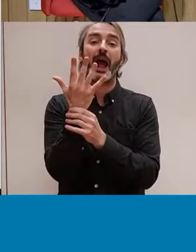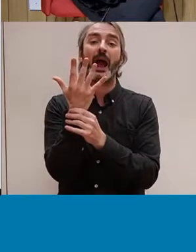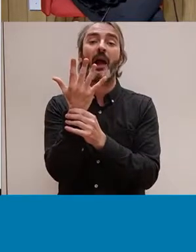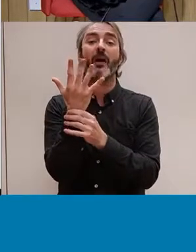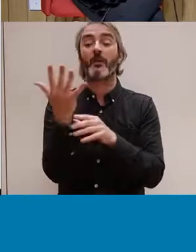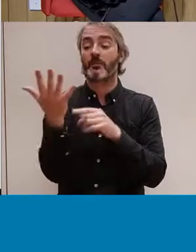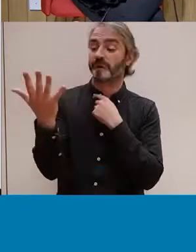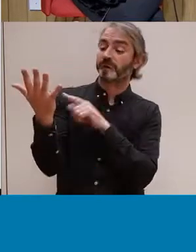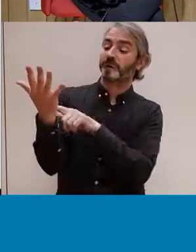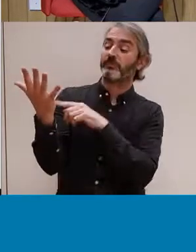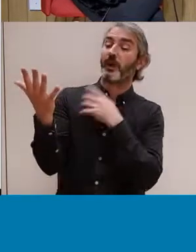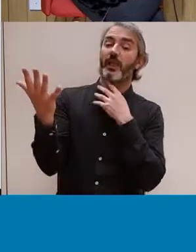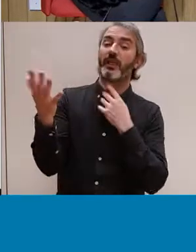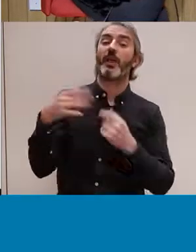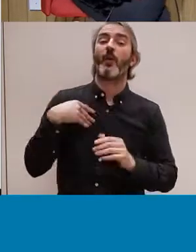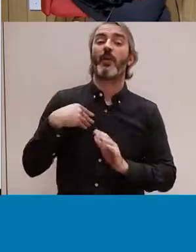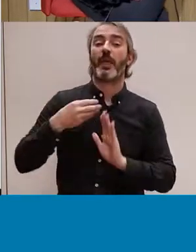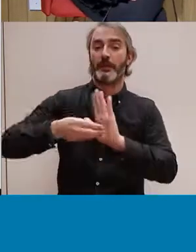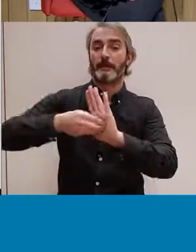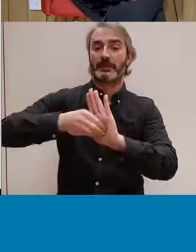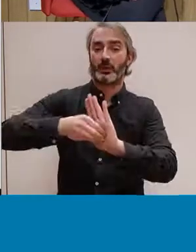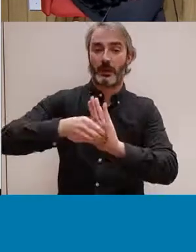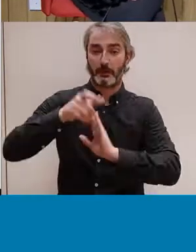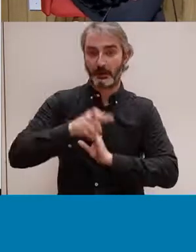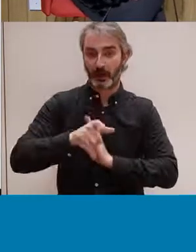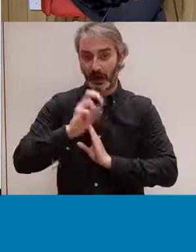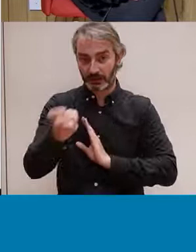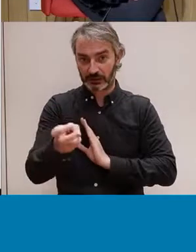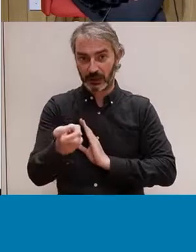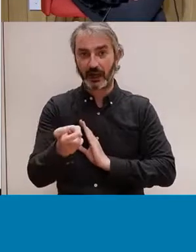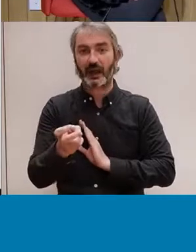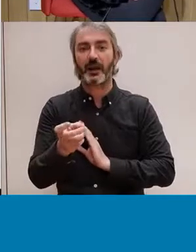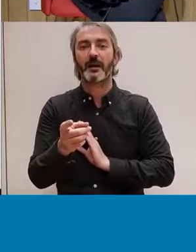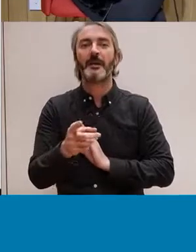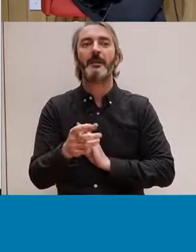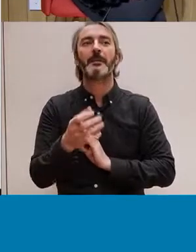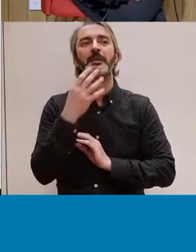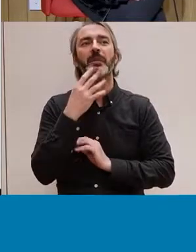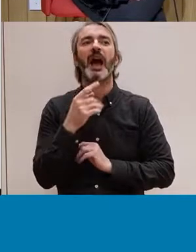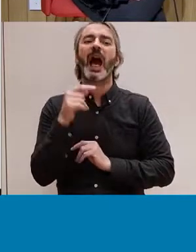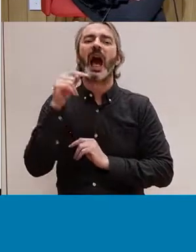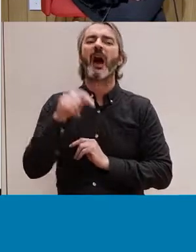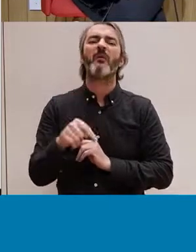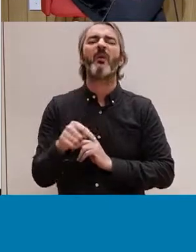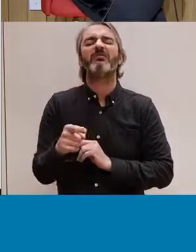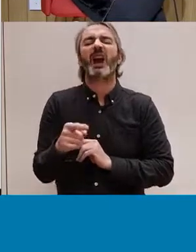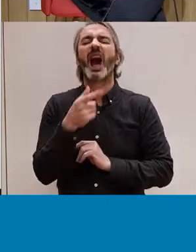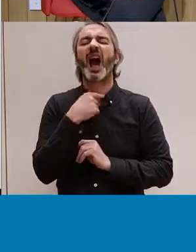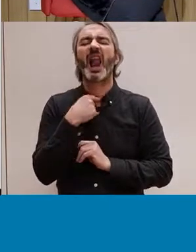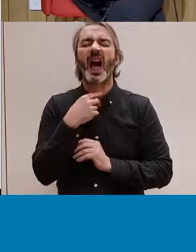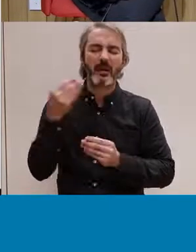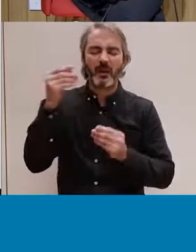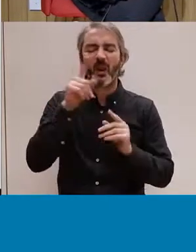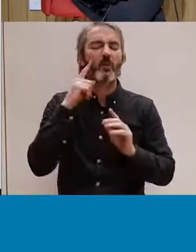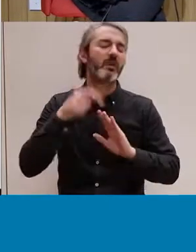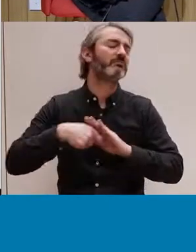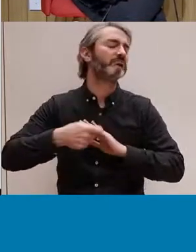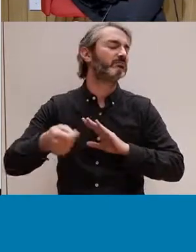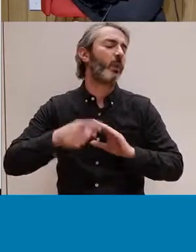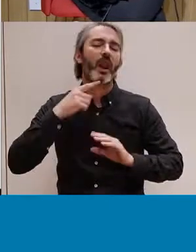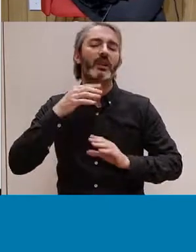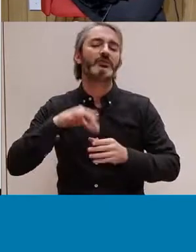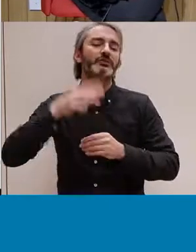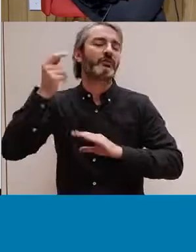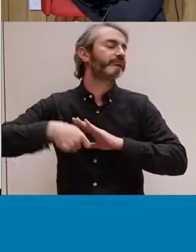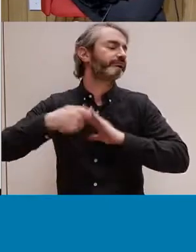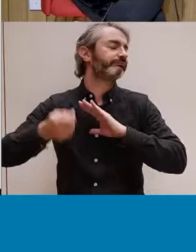que es veu que està masturbant a'altra persona. Aquesta opció és més com dius, mira, avui no vull pensar. Doncs vaig traient cartes a l'atzar